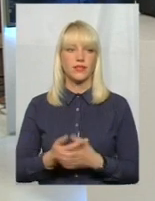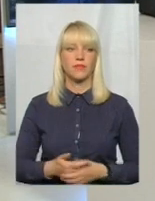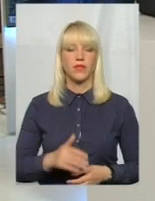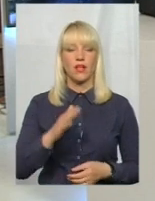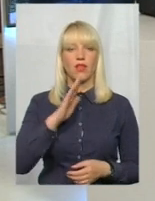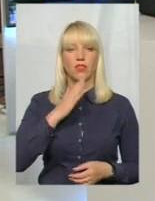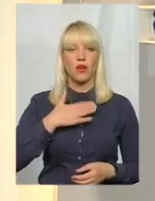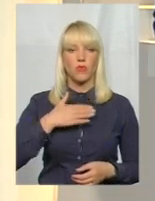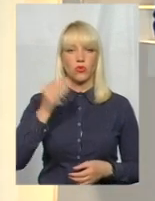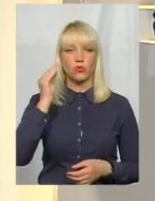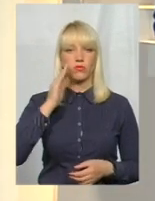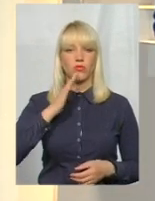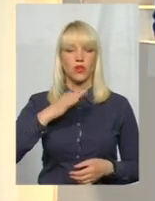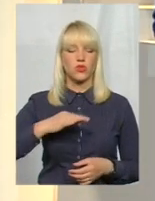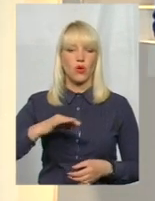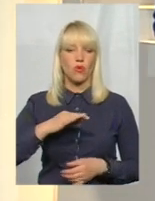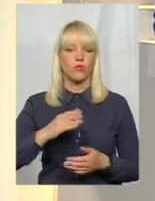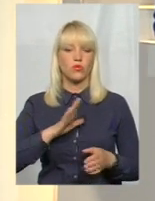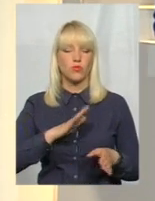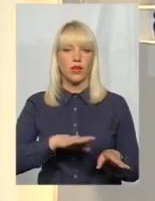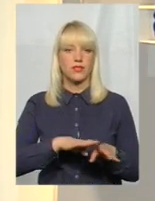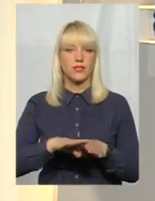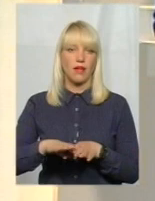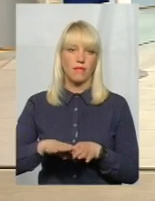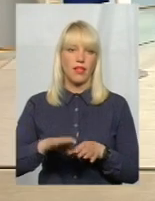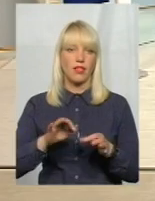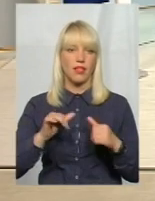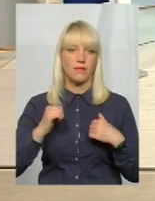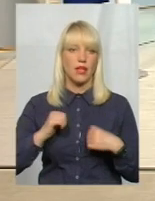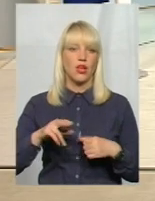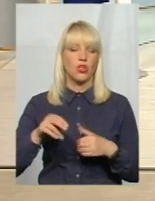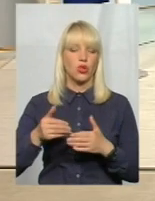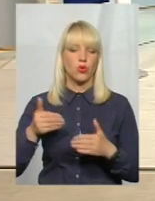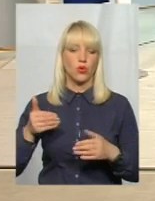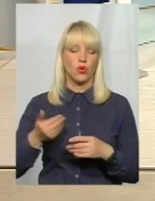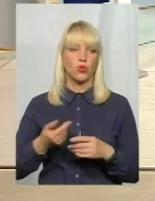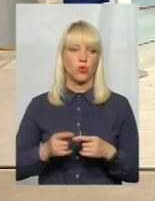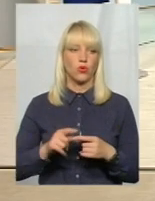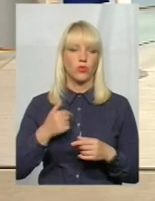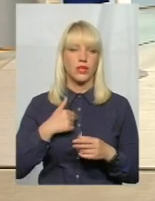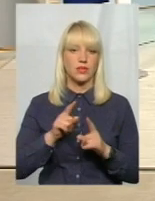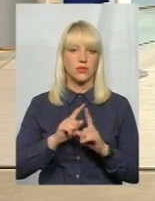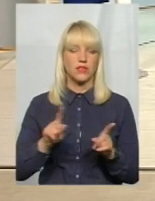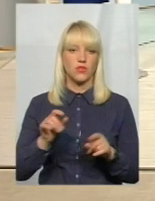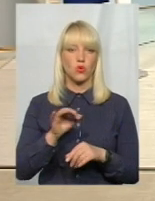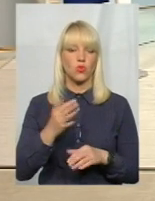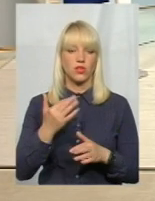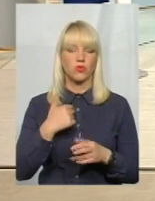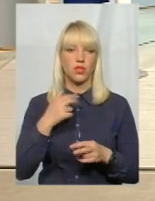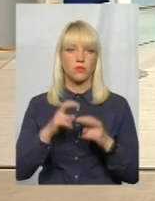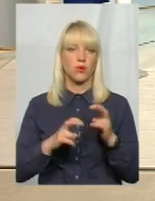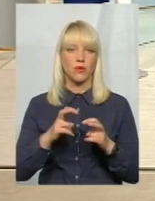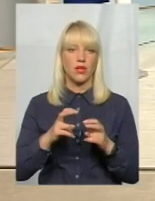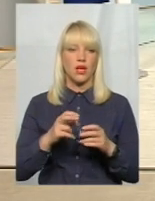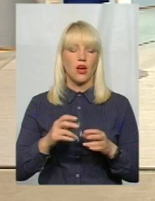наша область була стабільна і до того. В нас дуже специфічна область, оскільки в нас промисловість розвинута